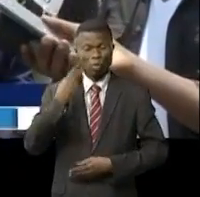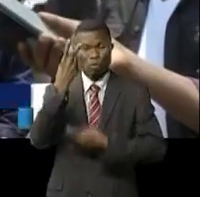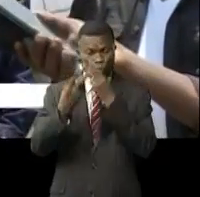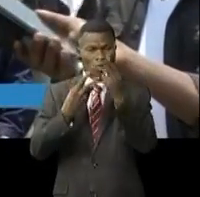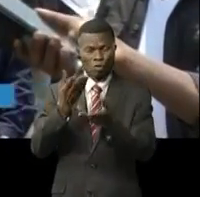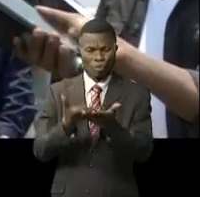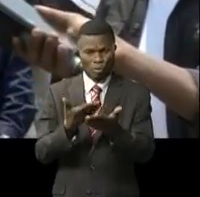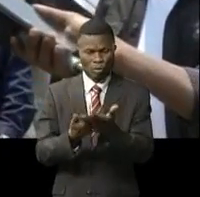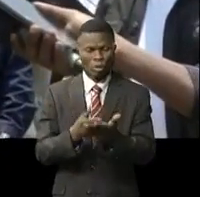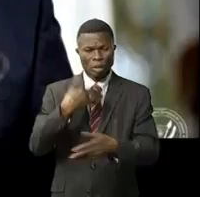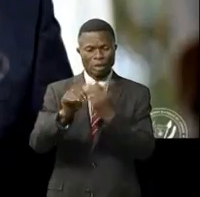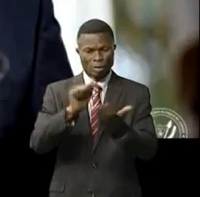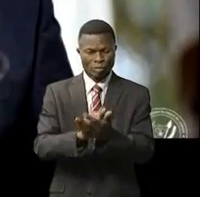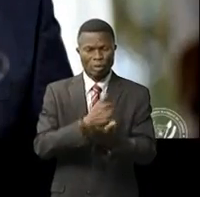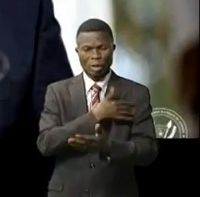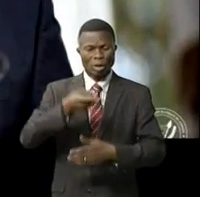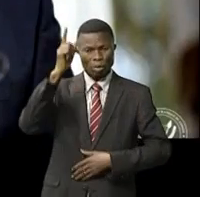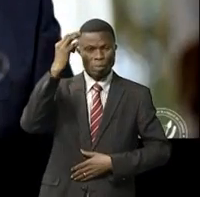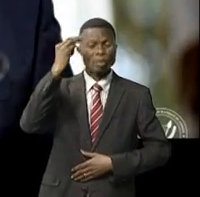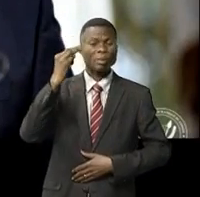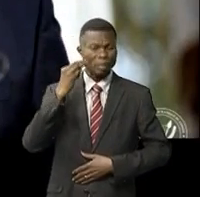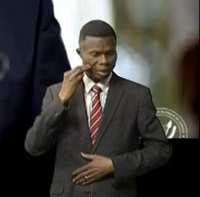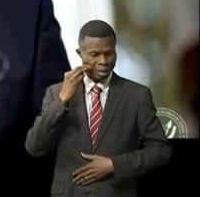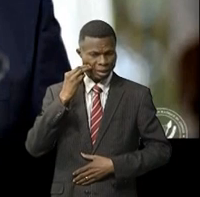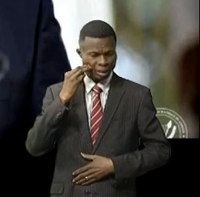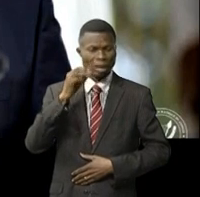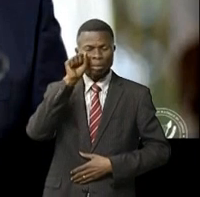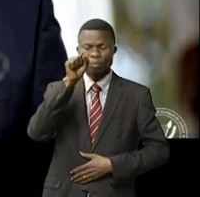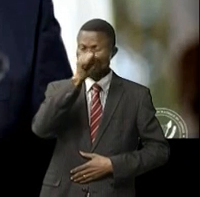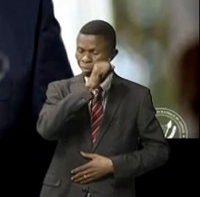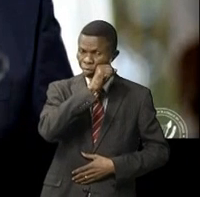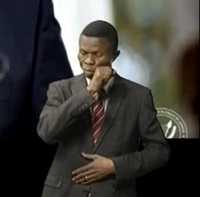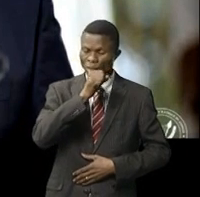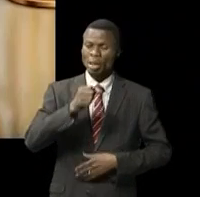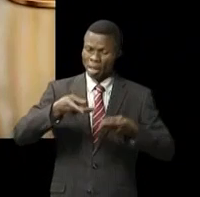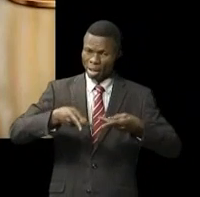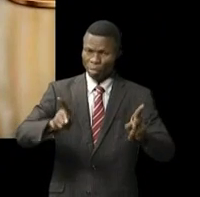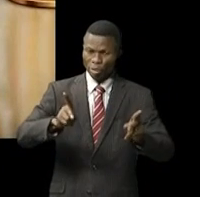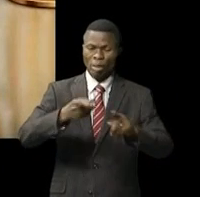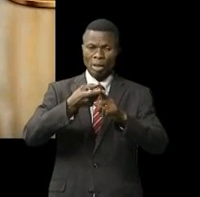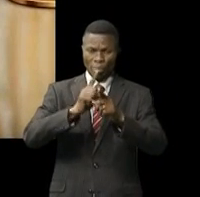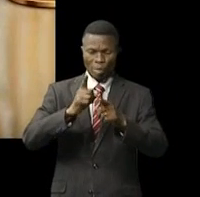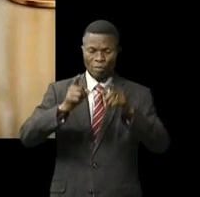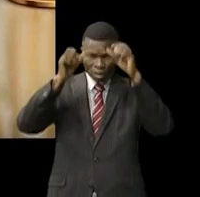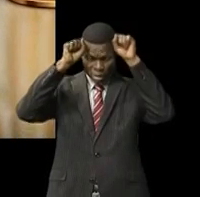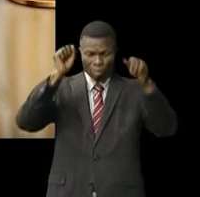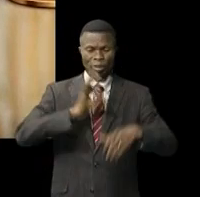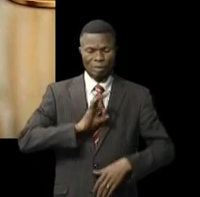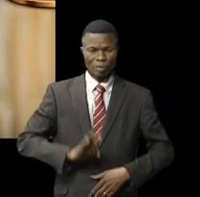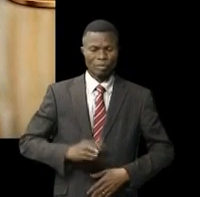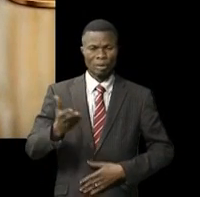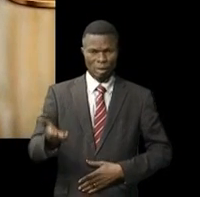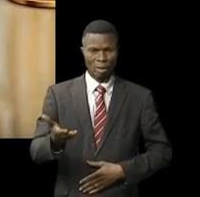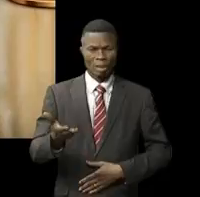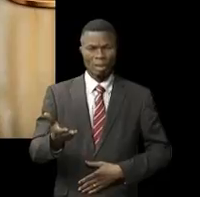fais au nom du premier ministre, Jean-Michel Samaloukonde, sous l'impulsion du président de la République, Félix Antoine